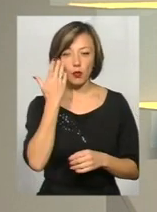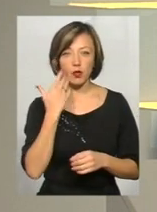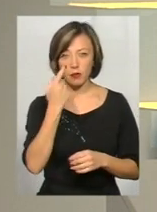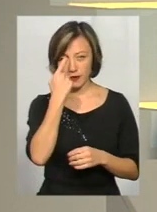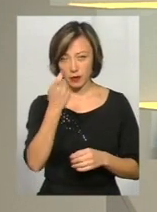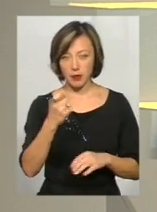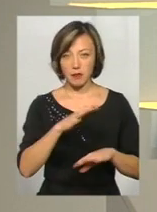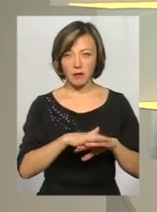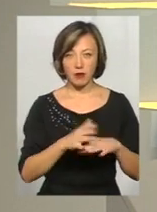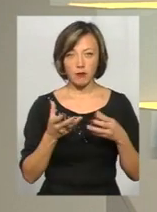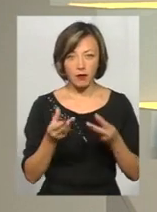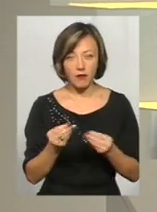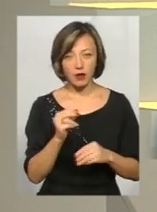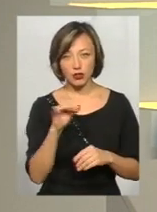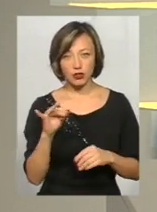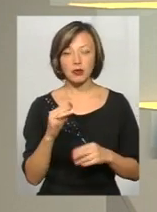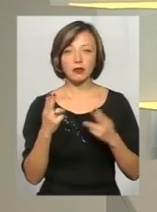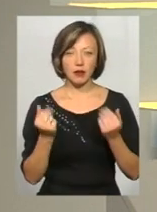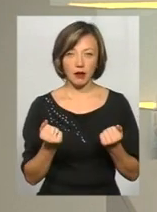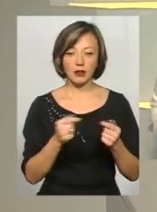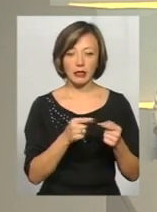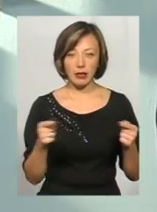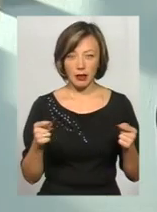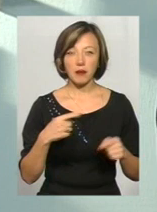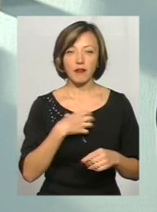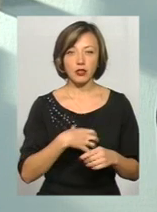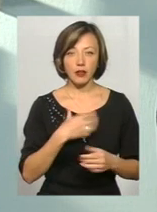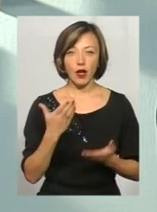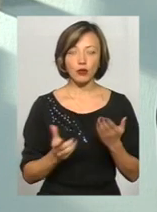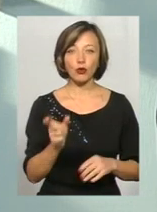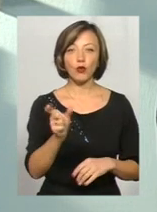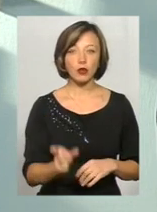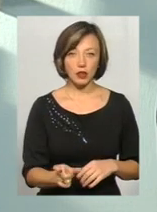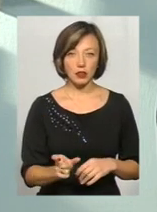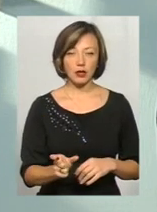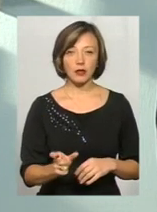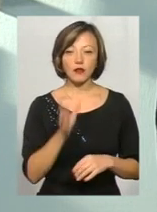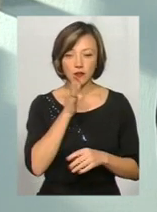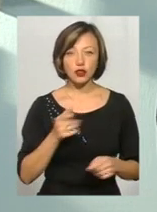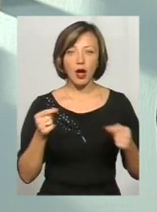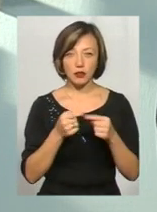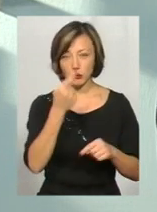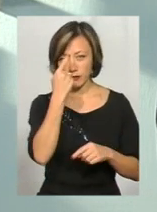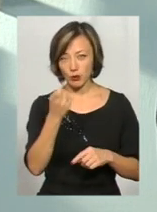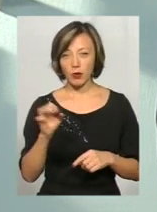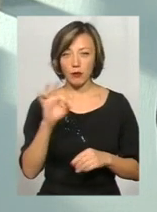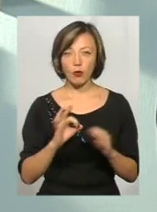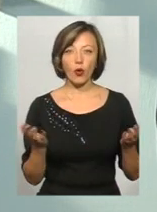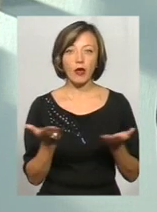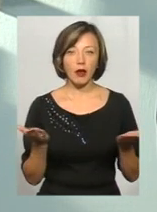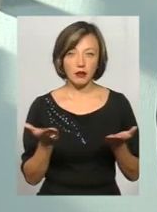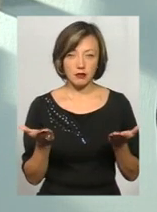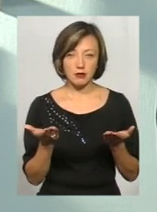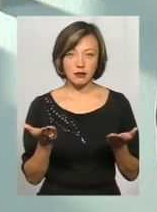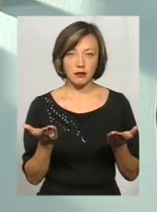повідомляється банк, впливає на щось чи ні? Так. Якщо людина вчасно повідомляє про якісь